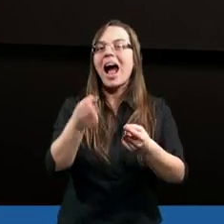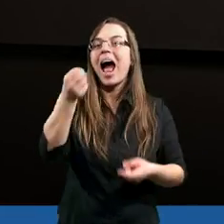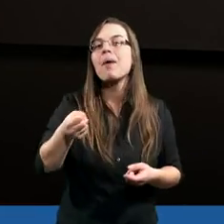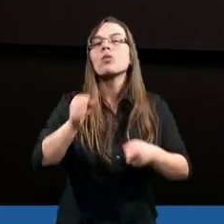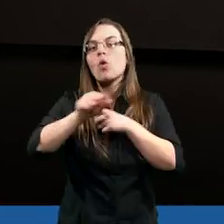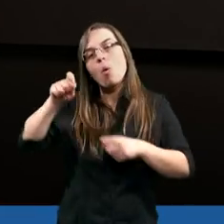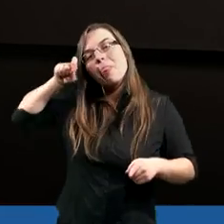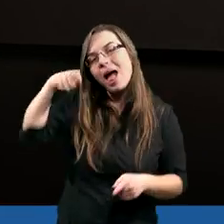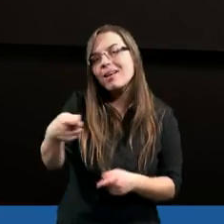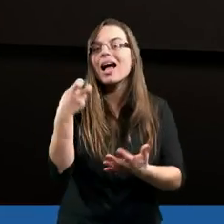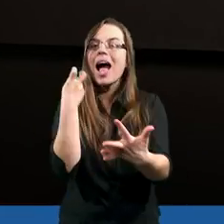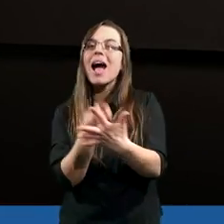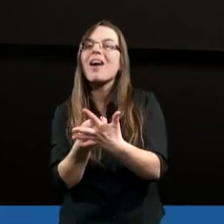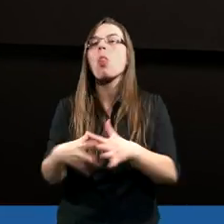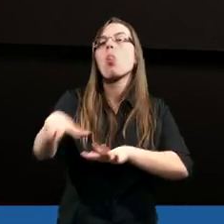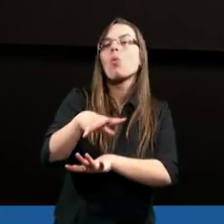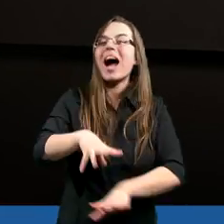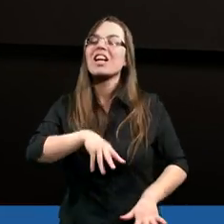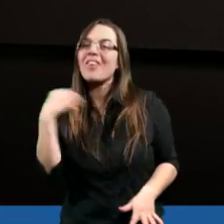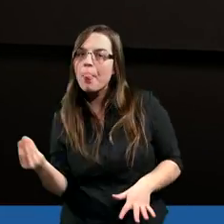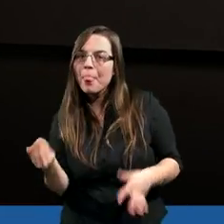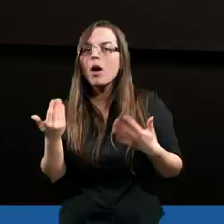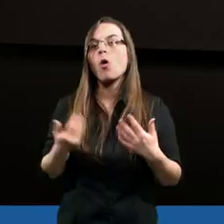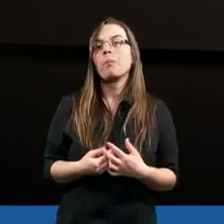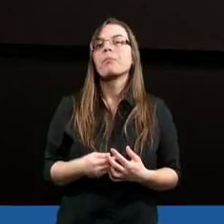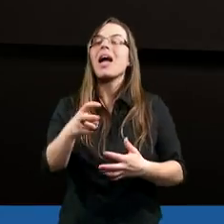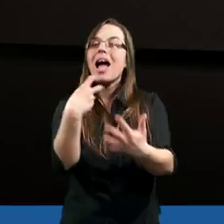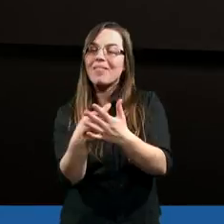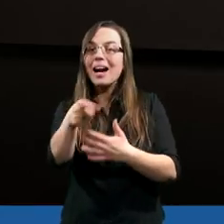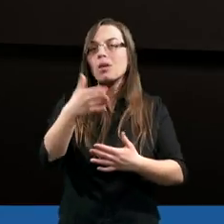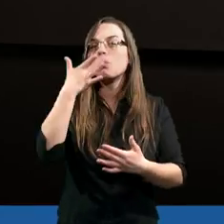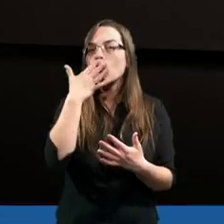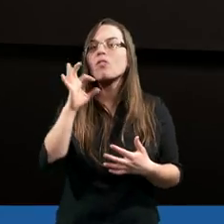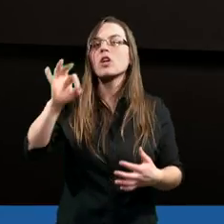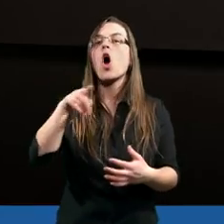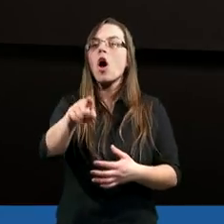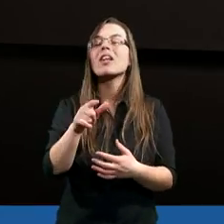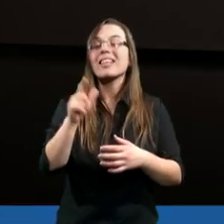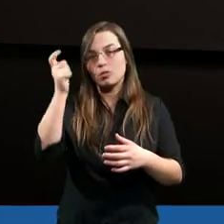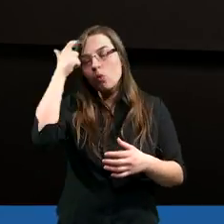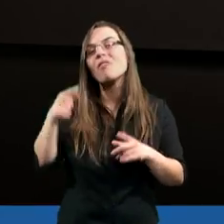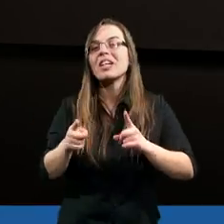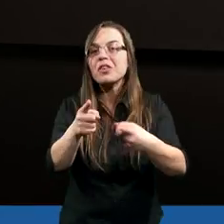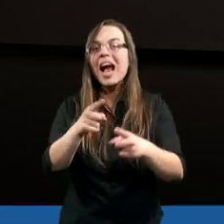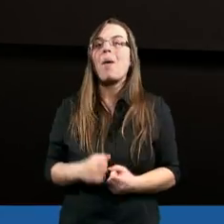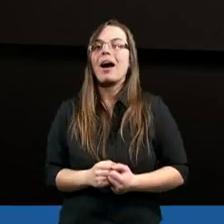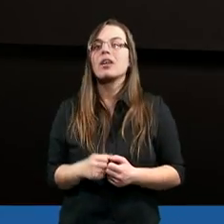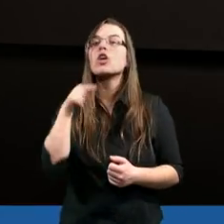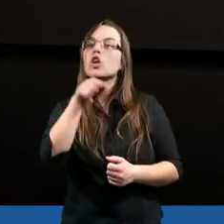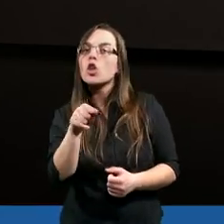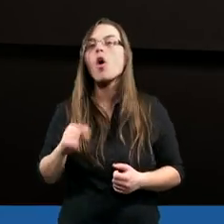apostolskie są nazywane Ewangelią Ducha Świętego. O ile cztery Ewangelie mówią o głowie Kościoła, którym był Chrystus,